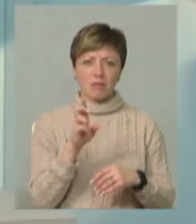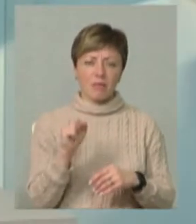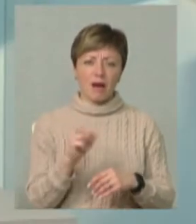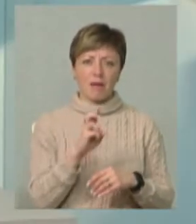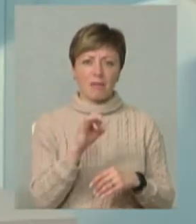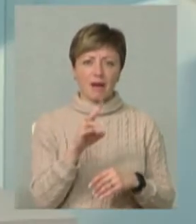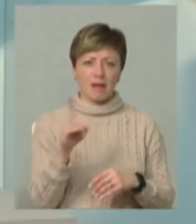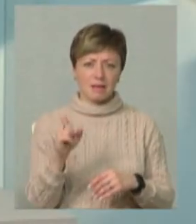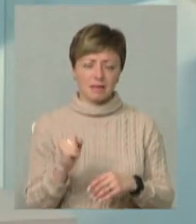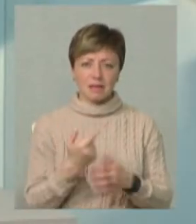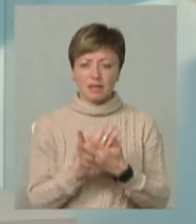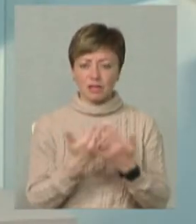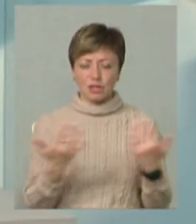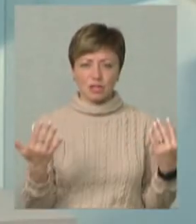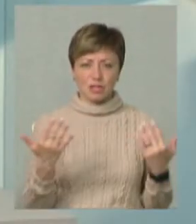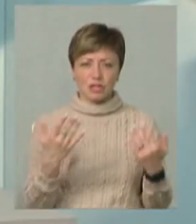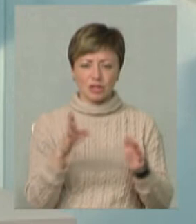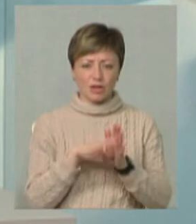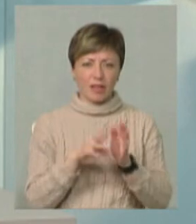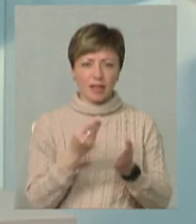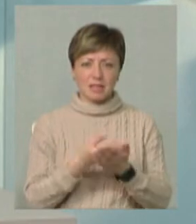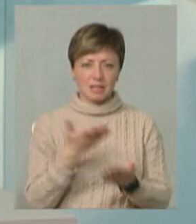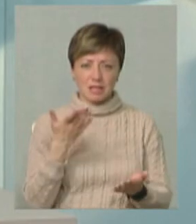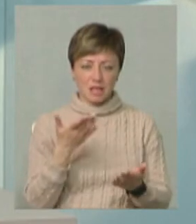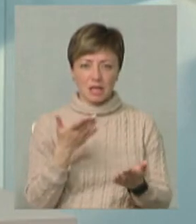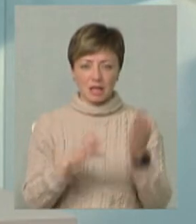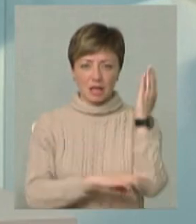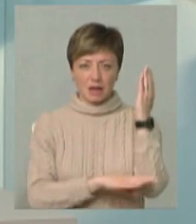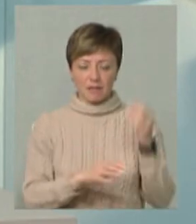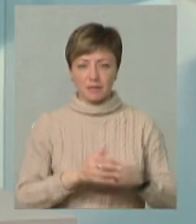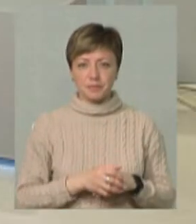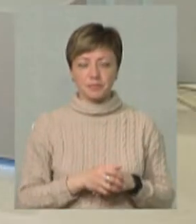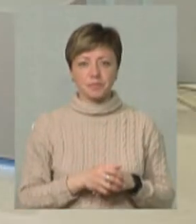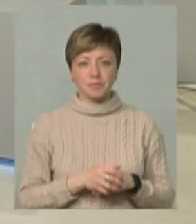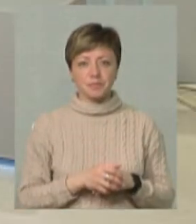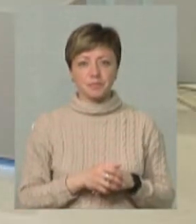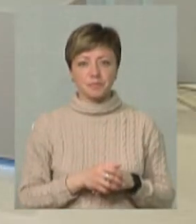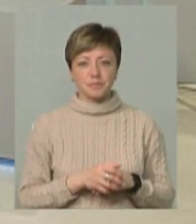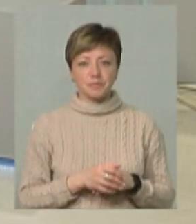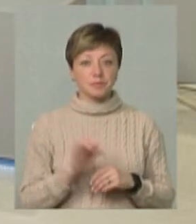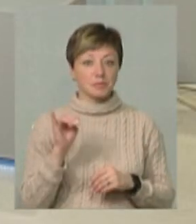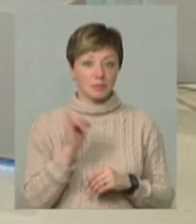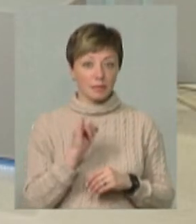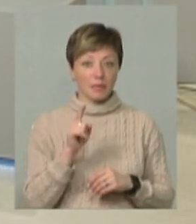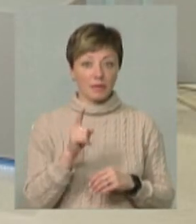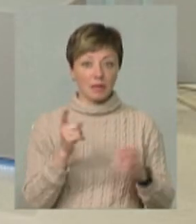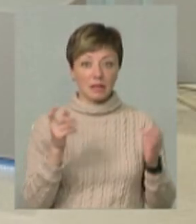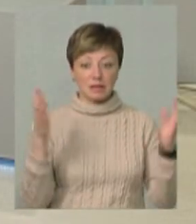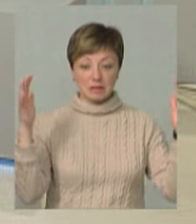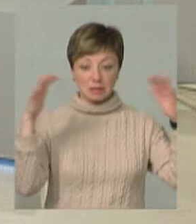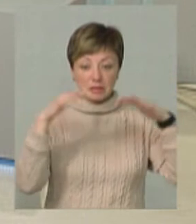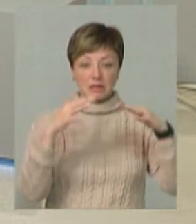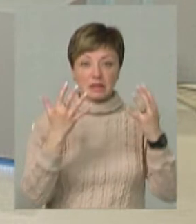береза, інші другорядні нецінні абсолютно породи. І вони затіняють